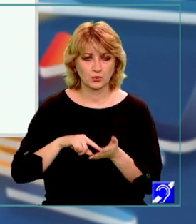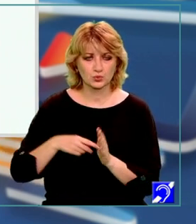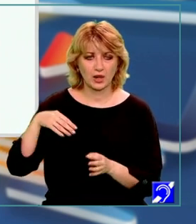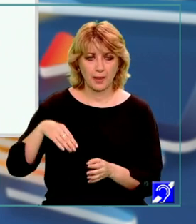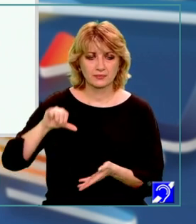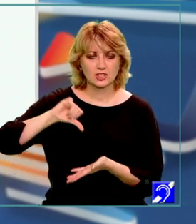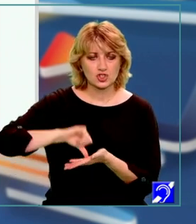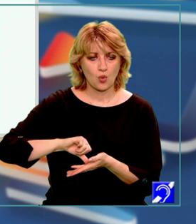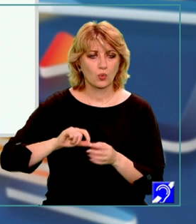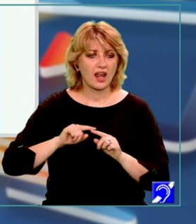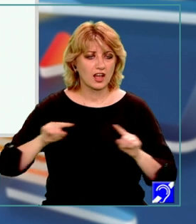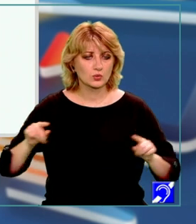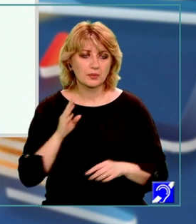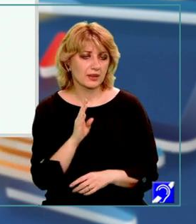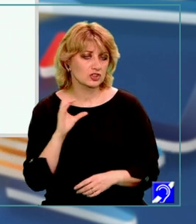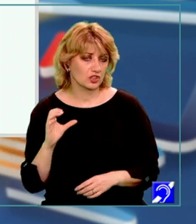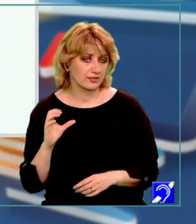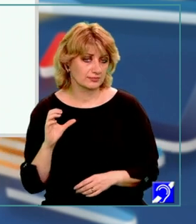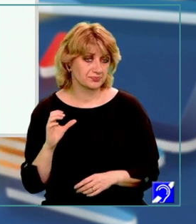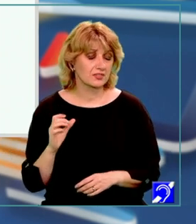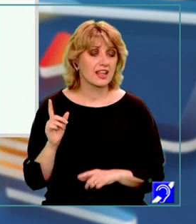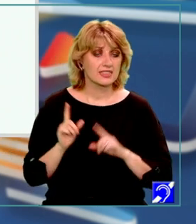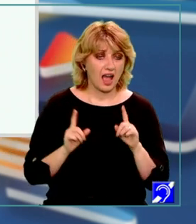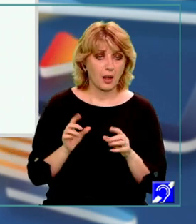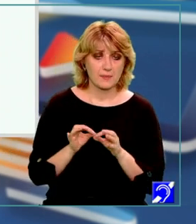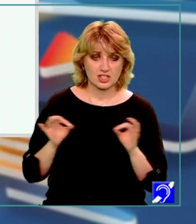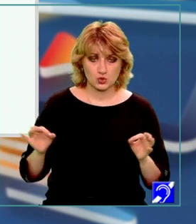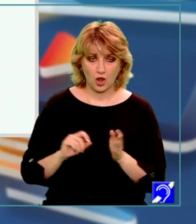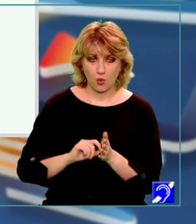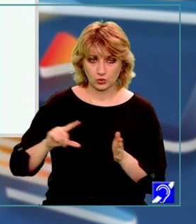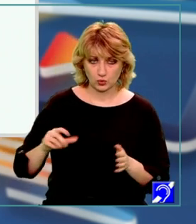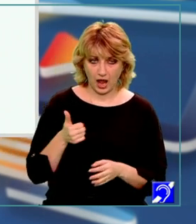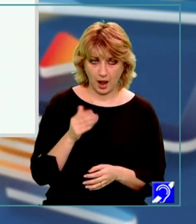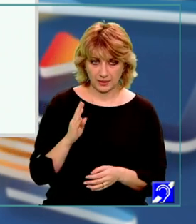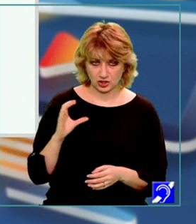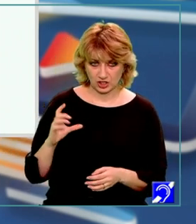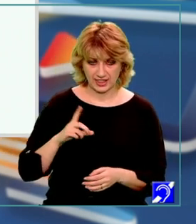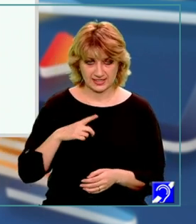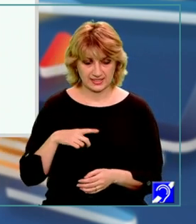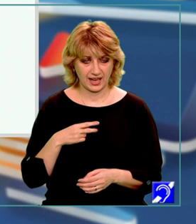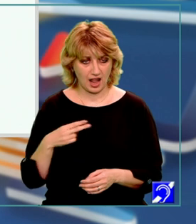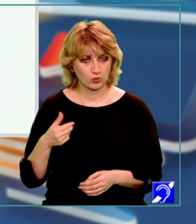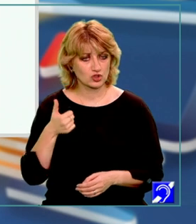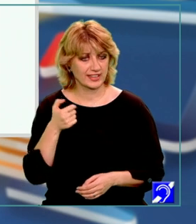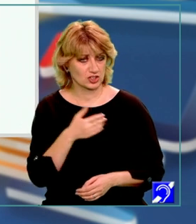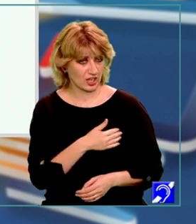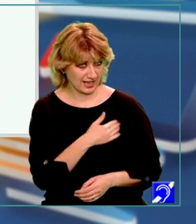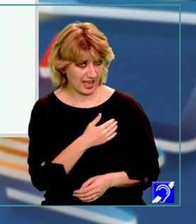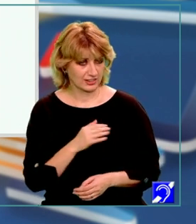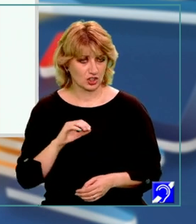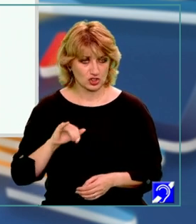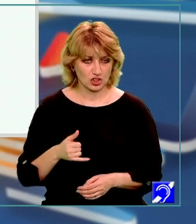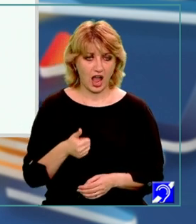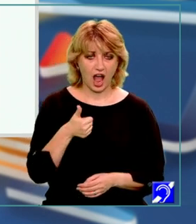mijlocul laturii BC. Dacă măsura unghiului A, B, C este egală cu 60 de grade